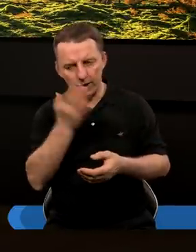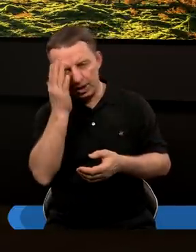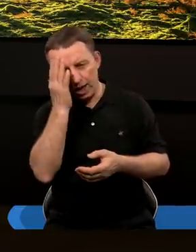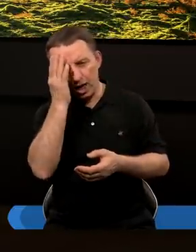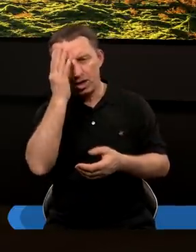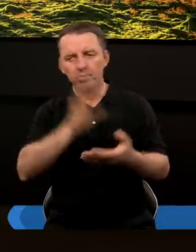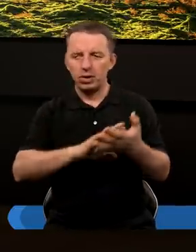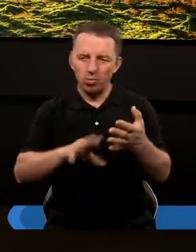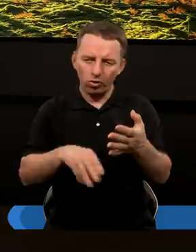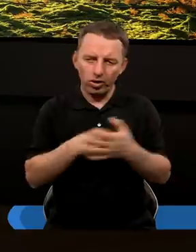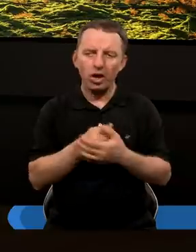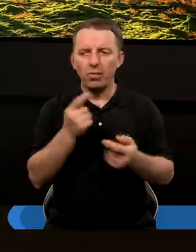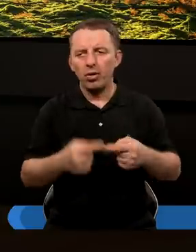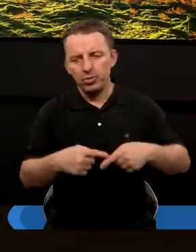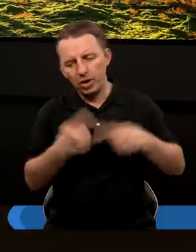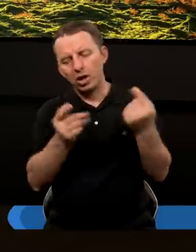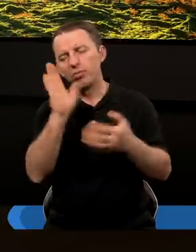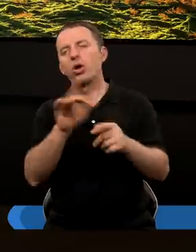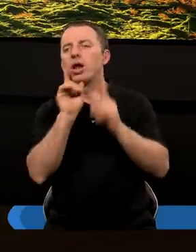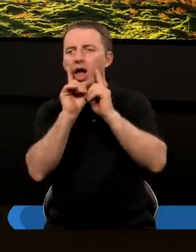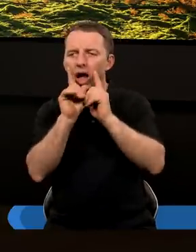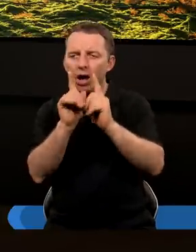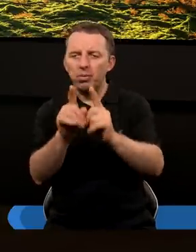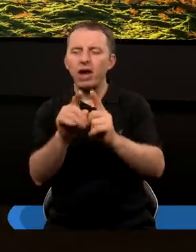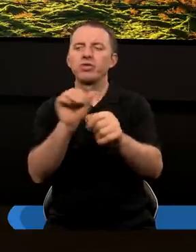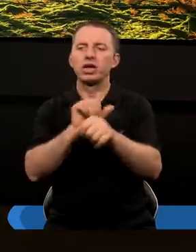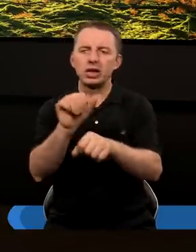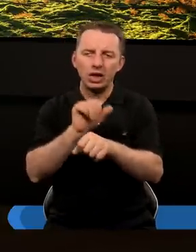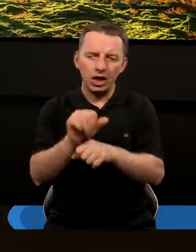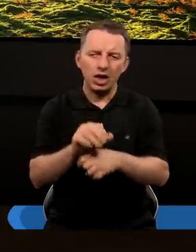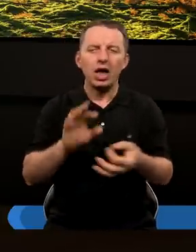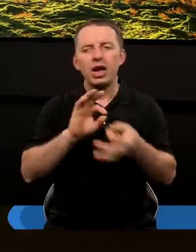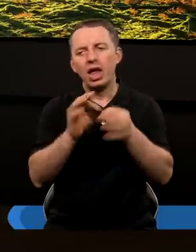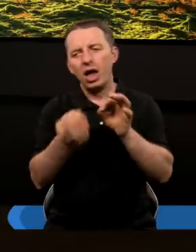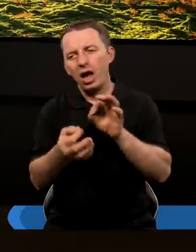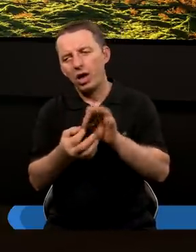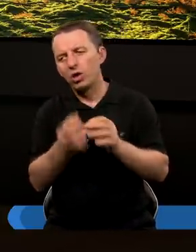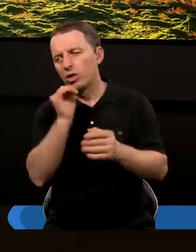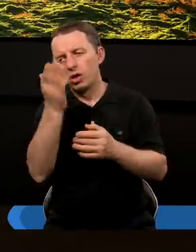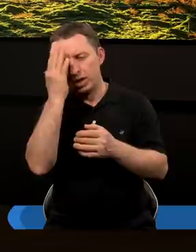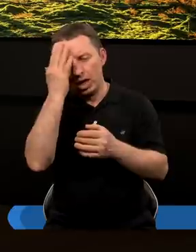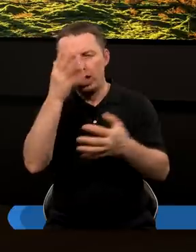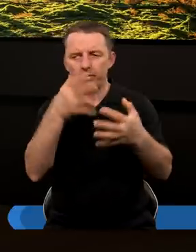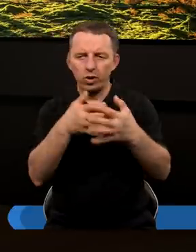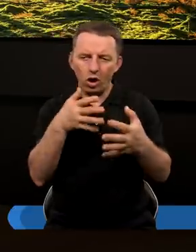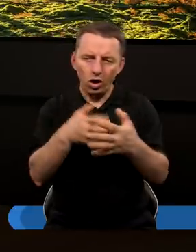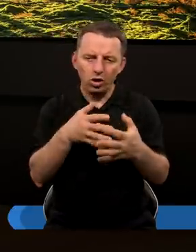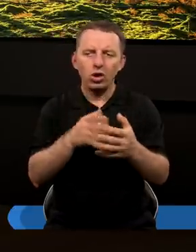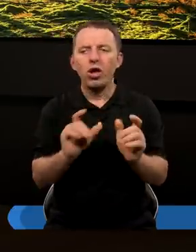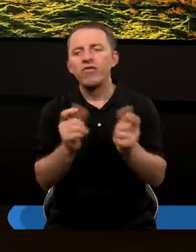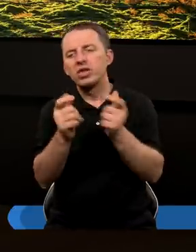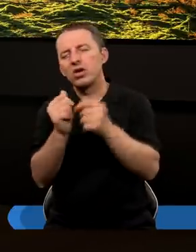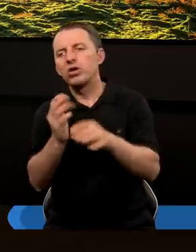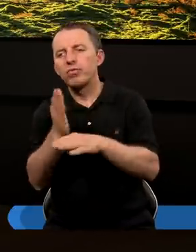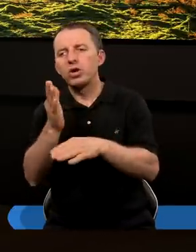znajomość Biblii, mamy przekonanie o tym, że Bóg naprawdę istnieje. Nawet dobrą znajomość proroctw, wiemy, co